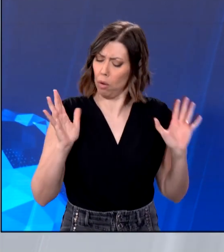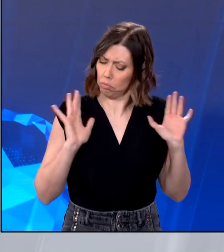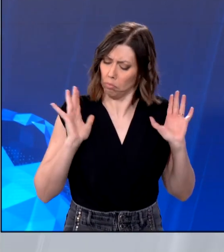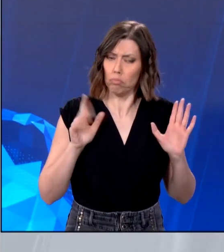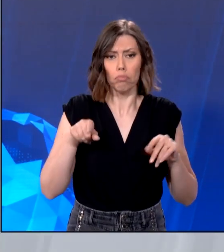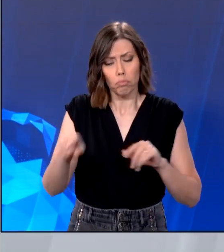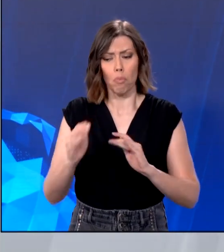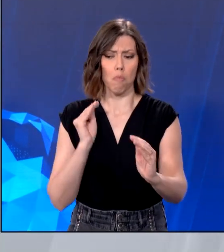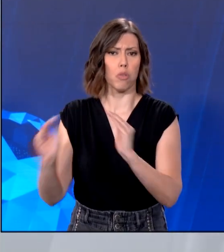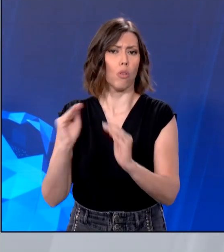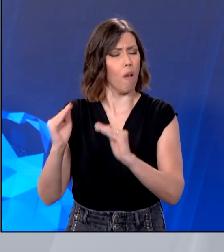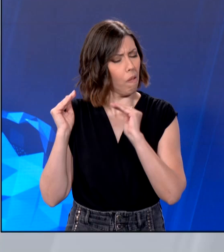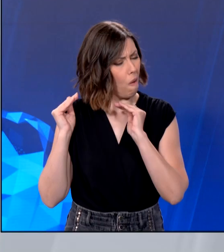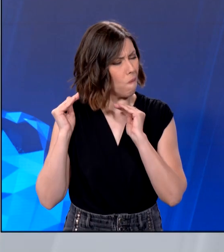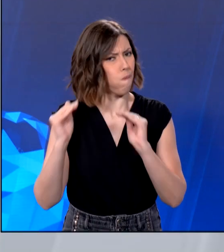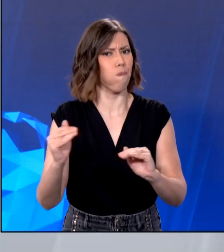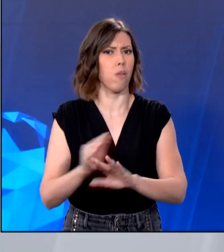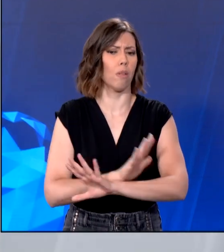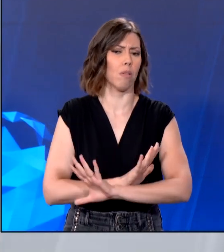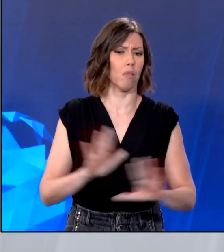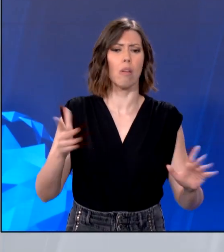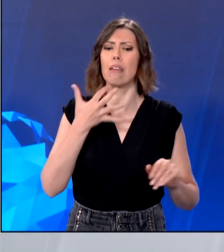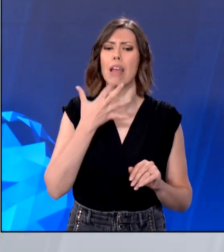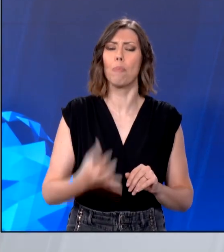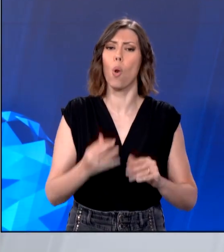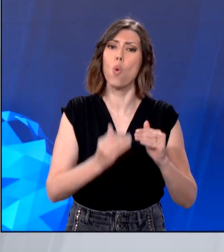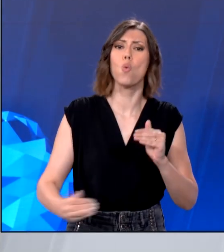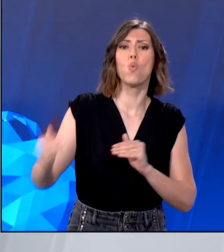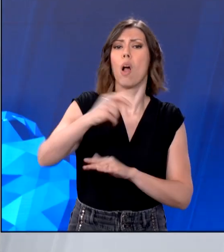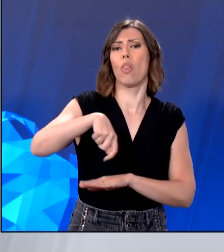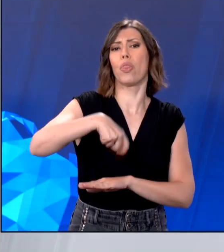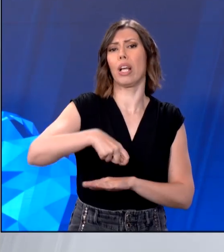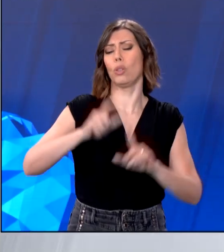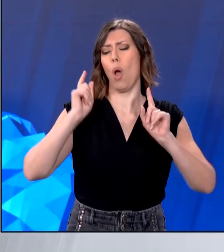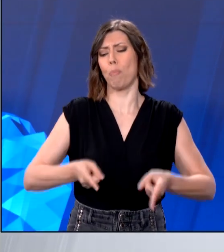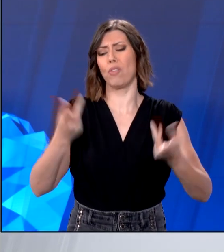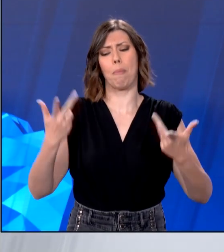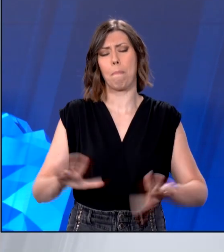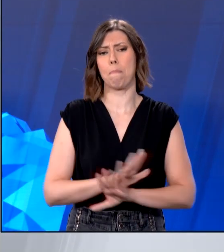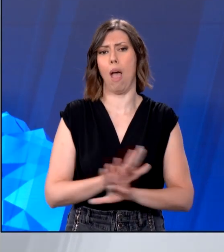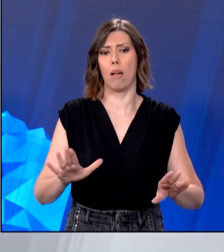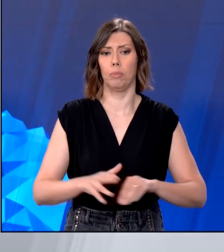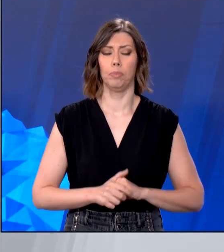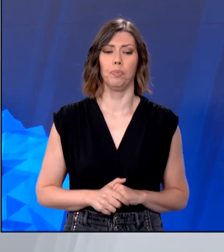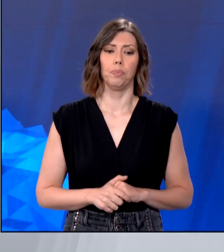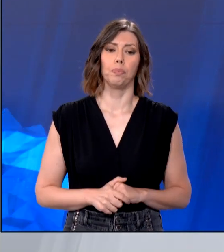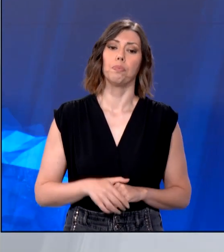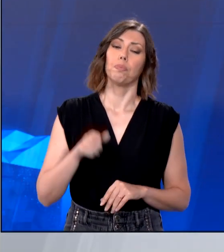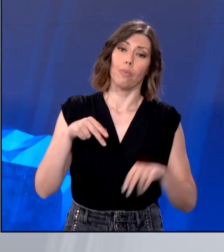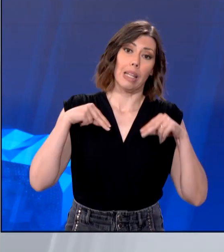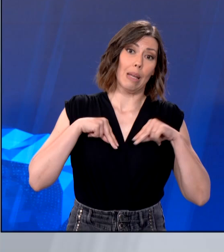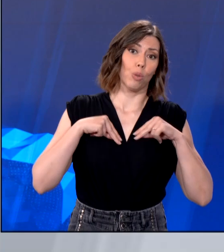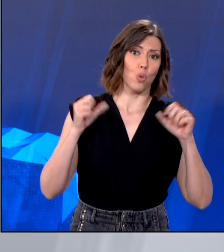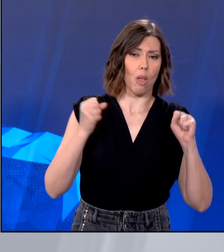προστασίας θα πρέπει να παραμείνει και γίνεται επίκλυση στο σχετικό βούλευμα του ανωτάτου δικαστικού συμβουλίου για την υπόθεση. Πιστεύω ότι ο ΣΥΡΙΖΑ φοβάται